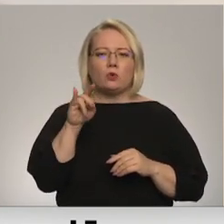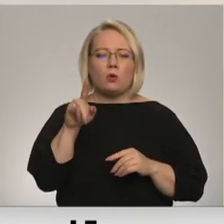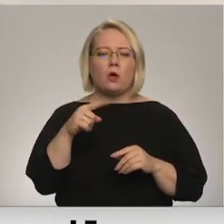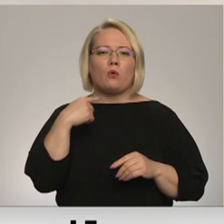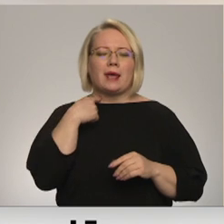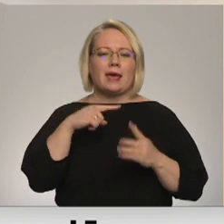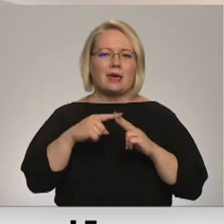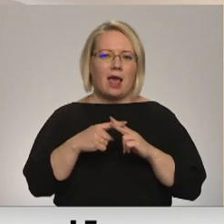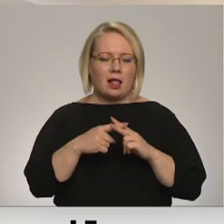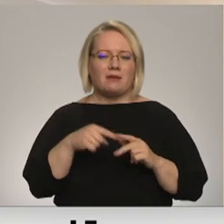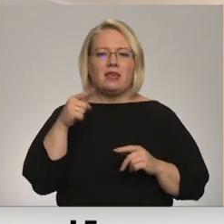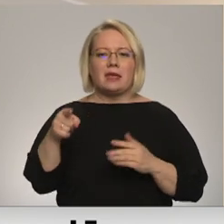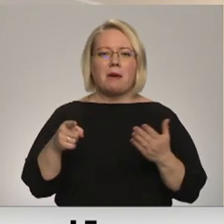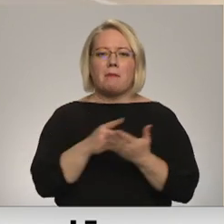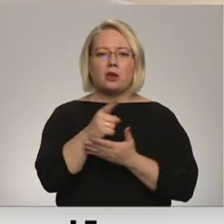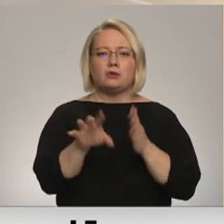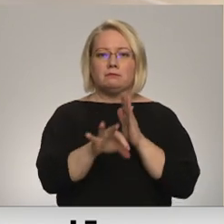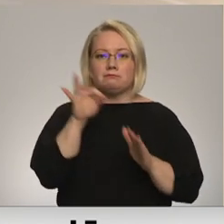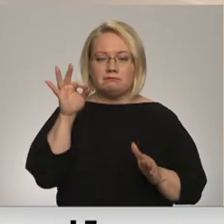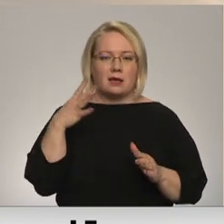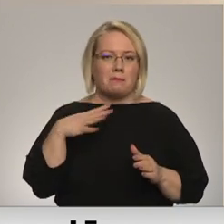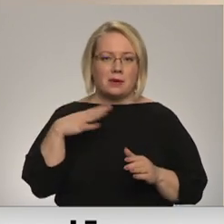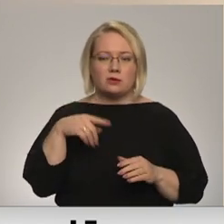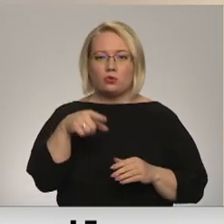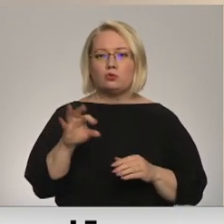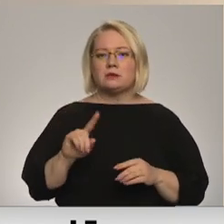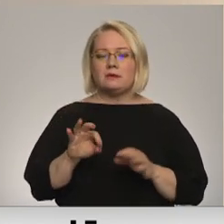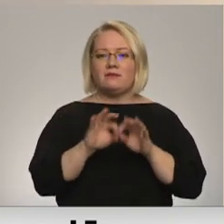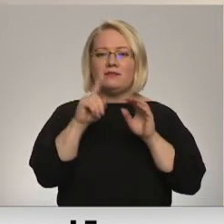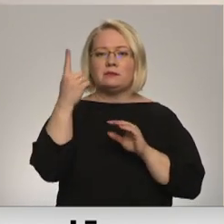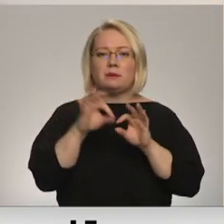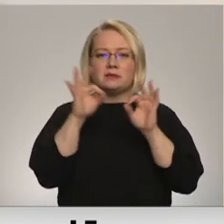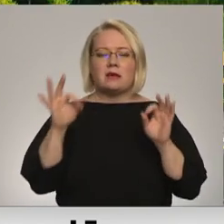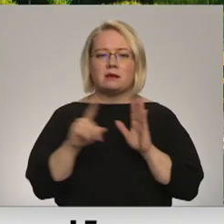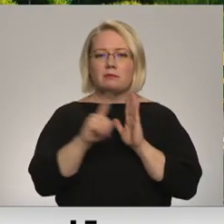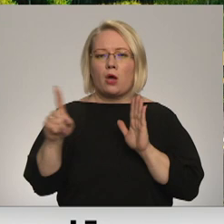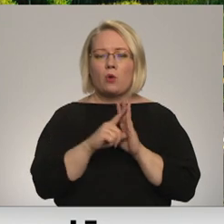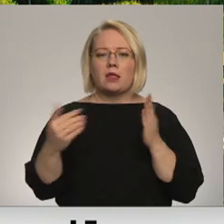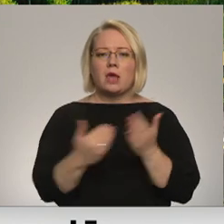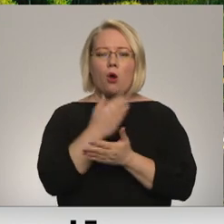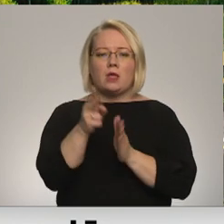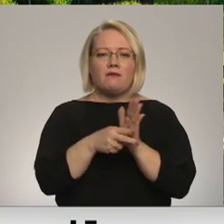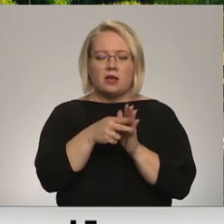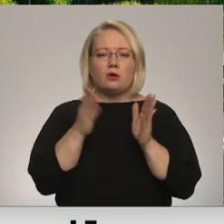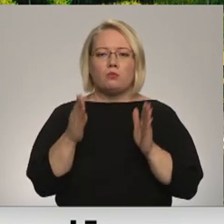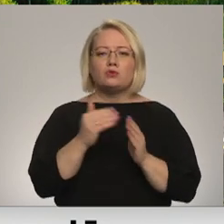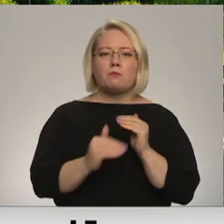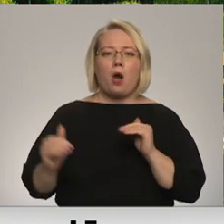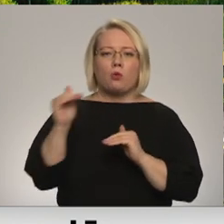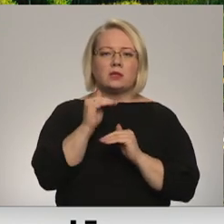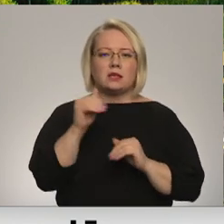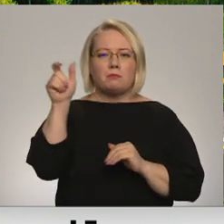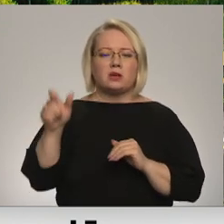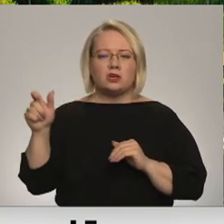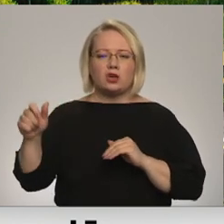Jelgava. Tie izvēlēti, jo tieši šajās līnijās vispirms sāks kursēt jaunie vilcieni. Tur tiks izbūvētas paaugstinātās pasažieru